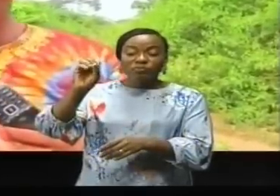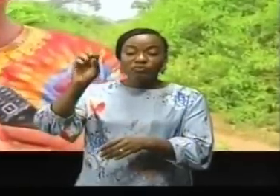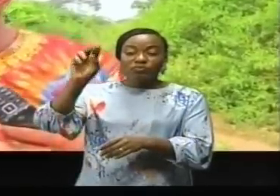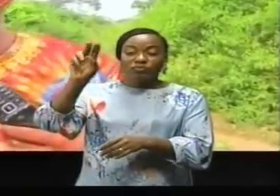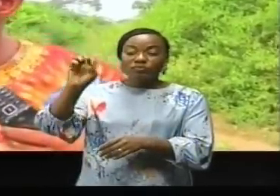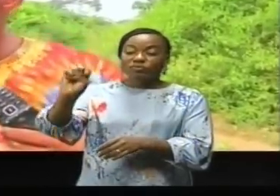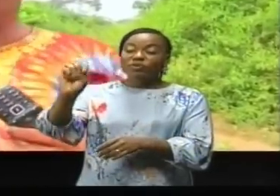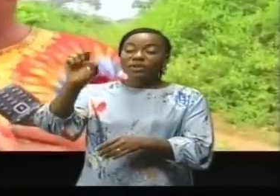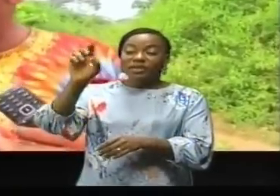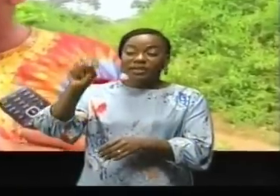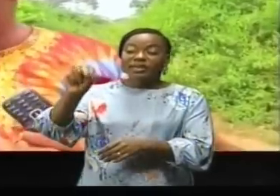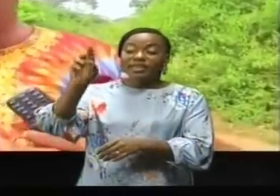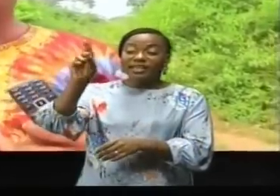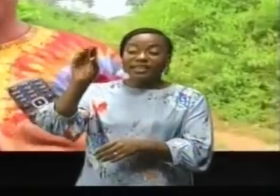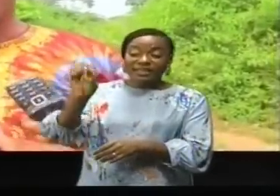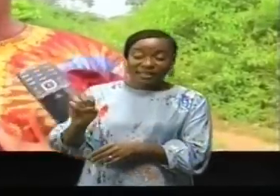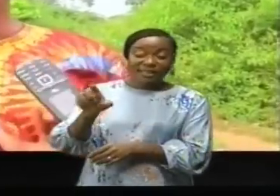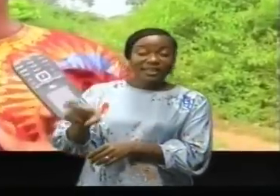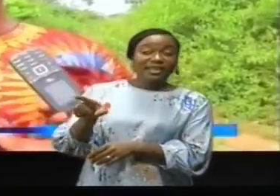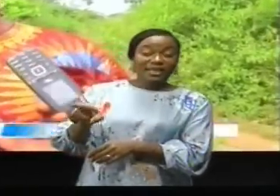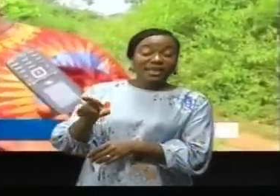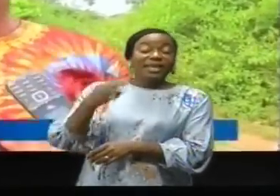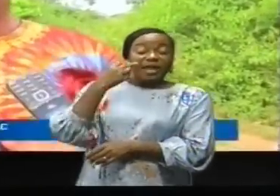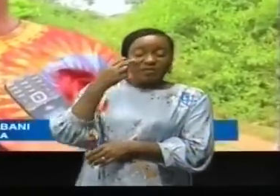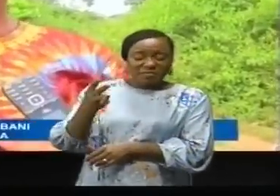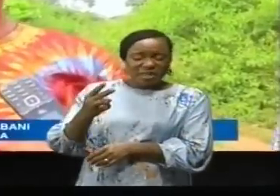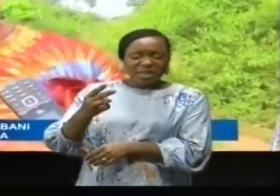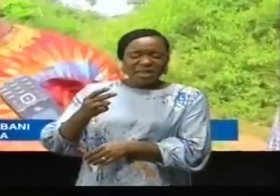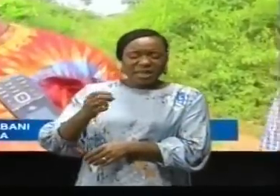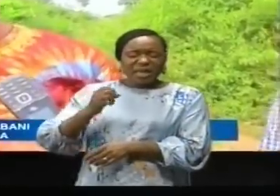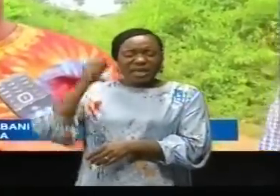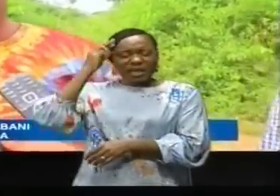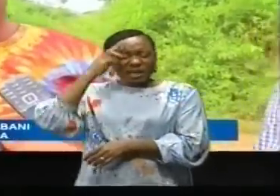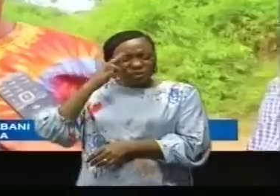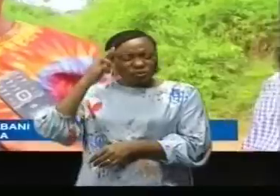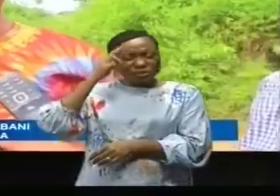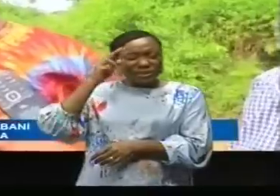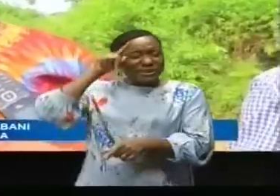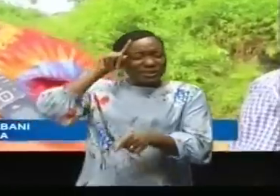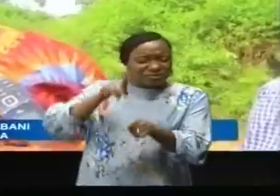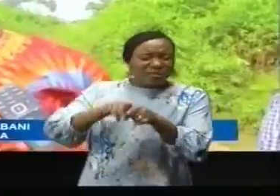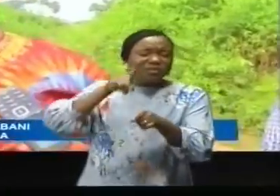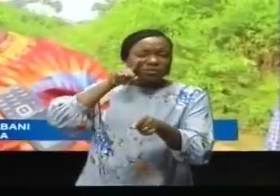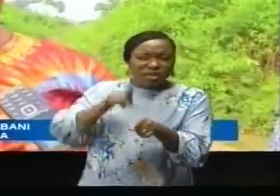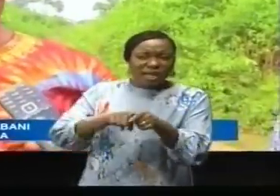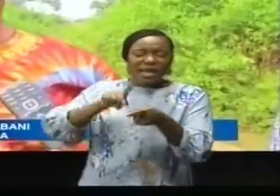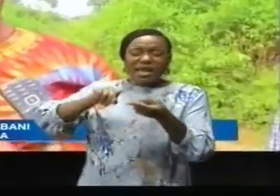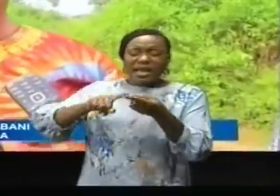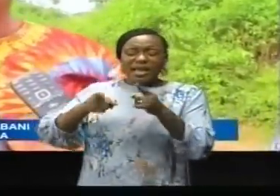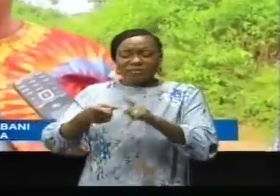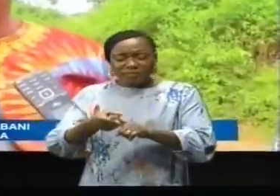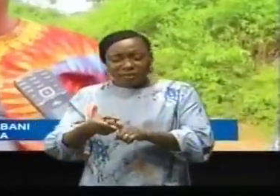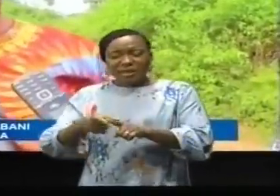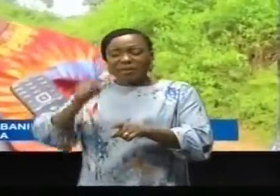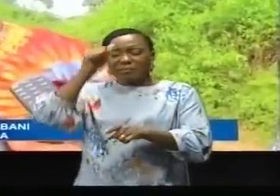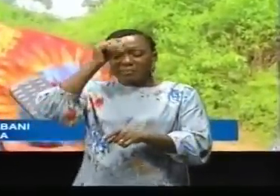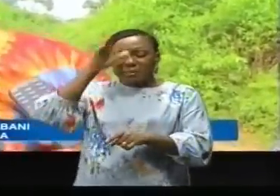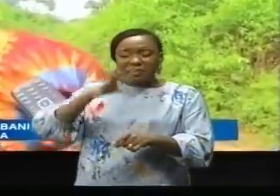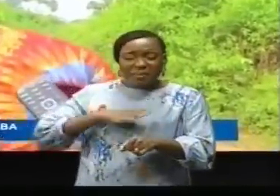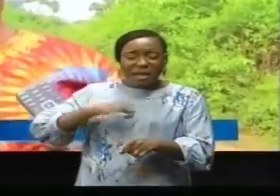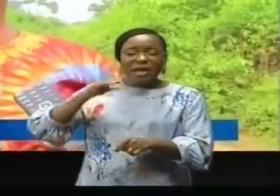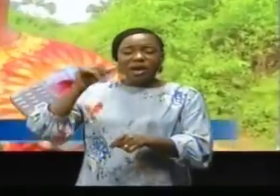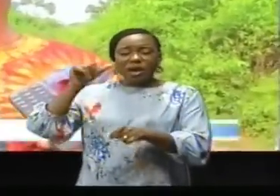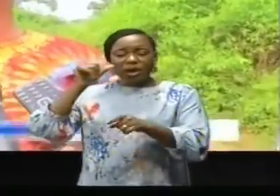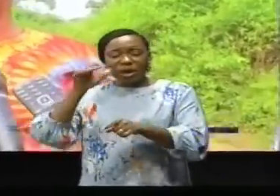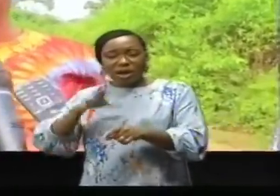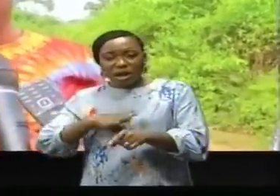tronçon Boende-Bonputou qu'il a le souci. Ses frères, ses amis, ses sœurs-mamas tant qu'aux